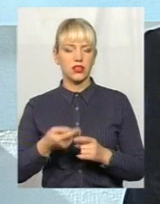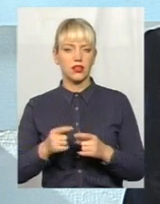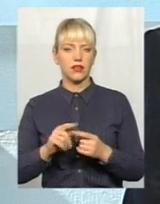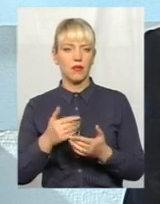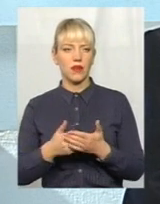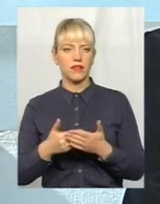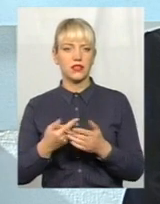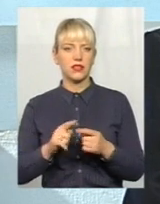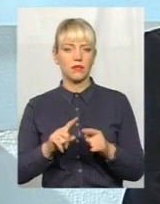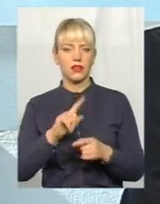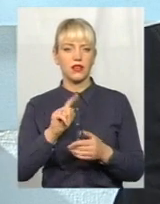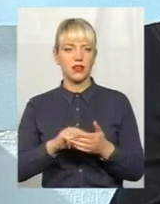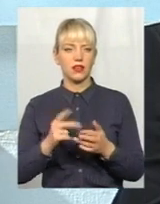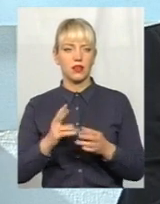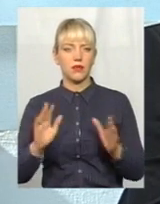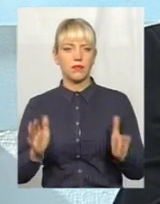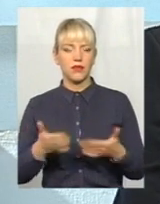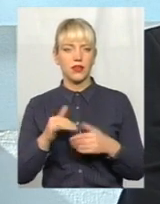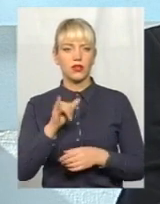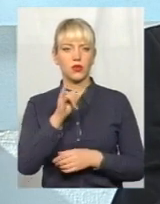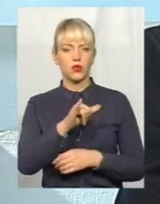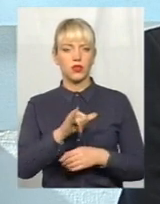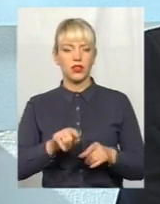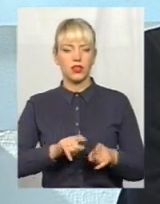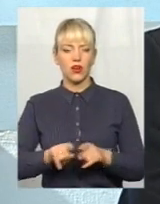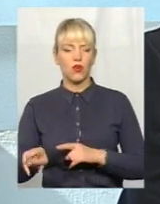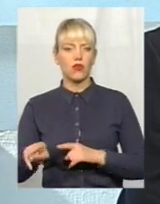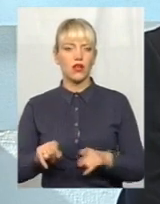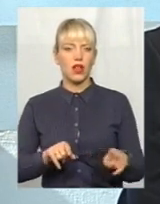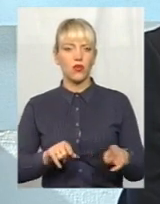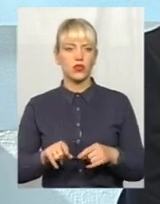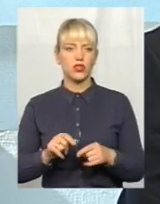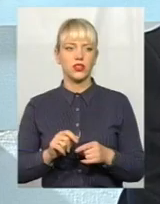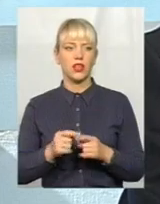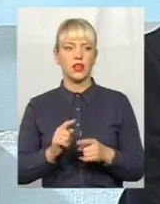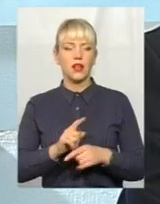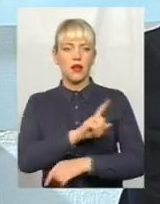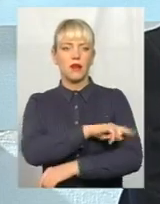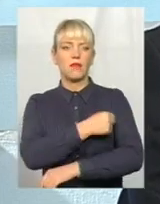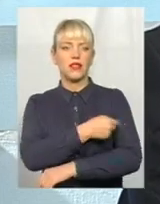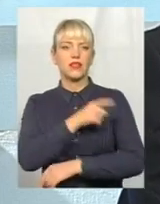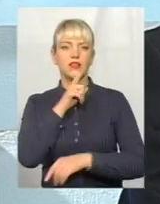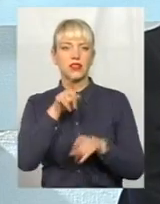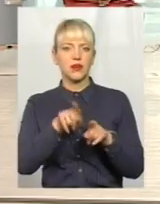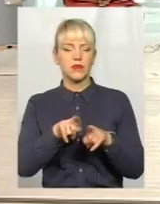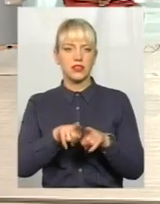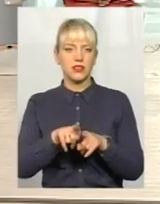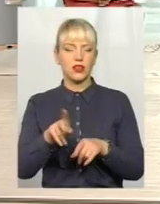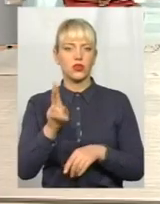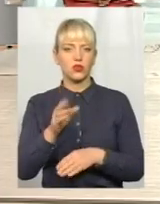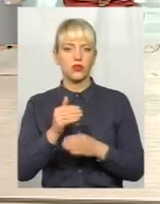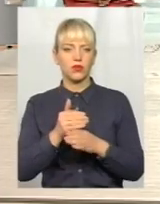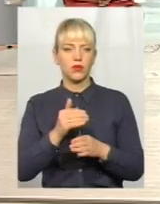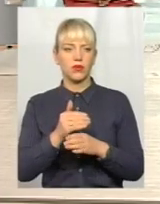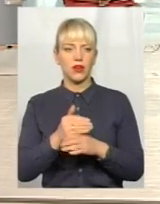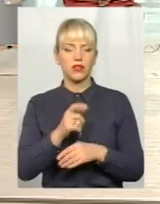треба сьогодні підняти, в них розгалужена сітка медичних сестер, хоспісних, які допомагають.